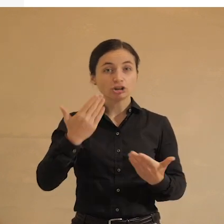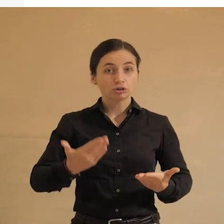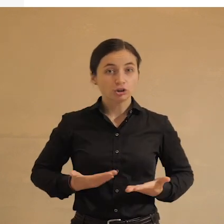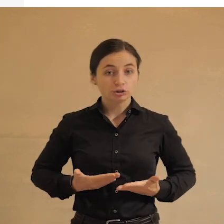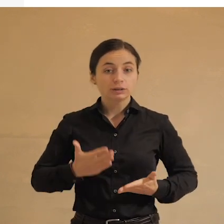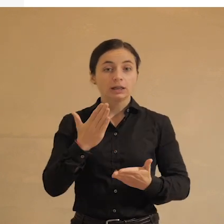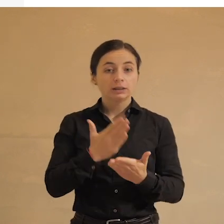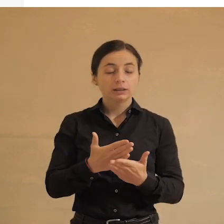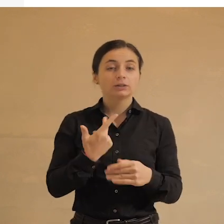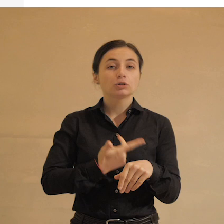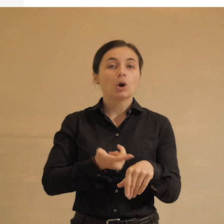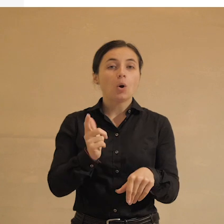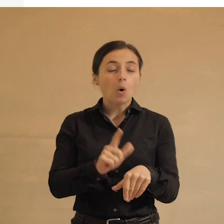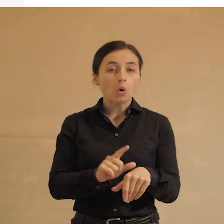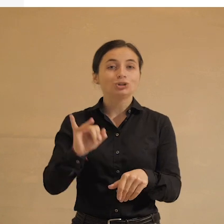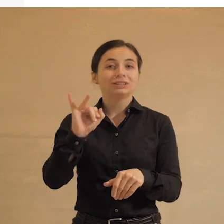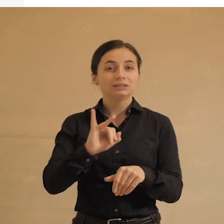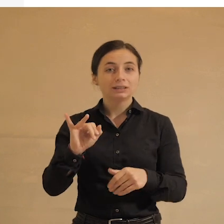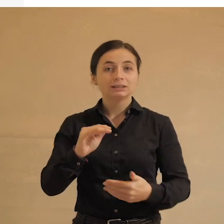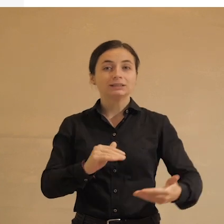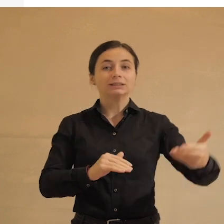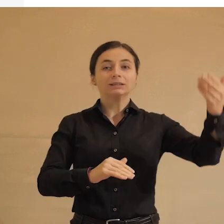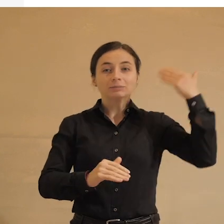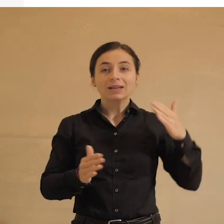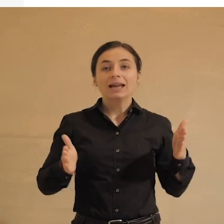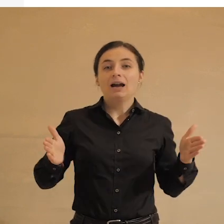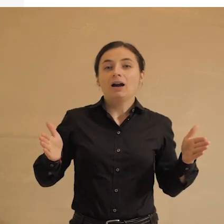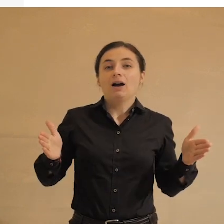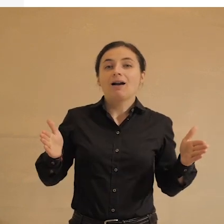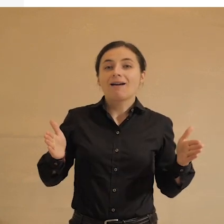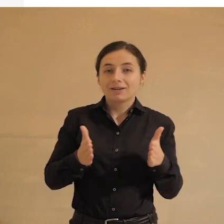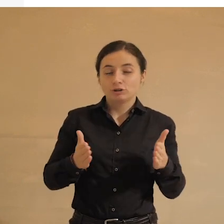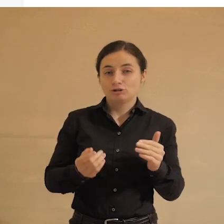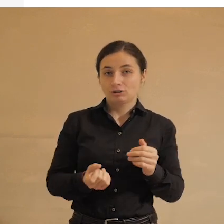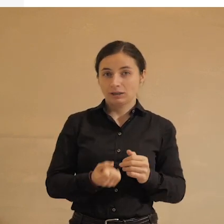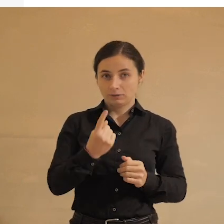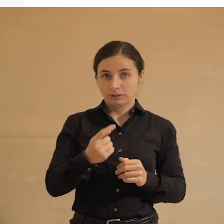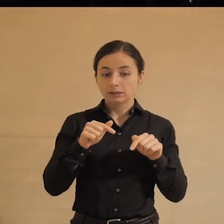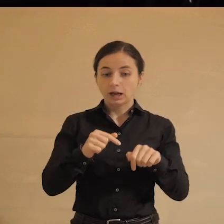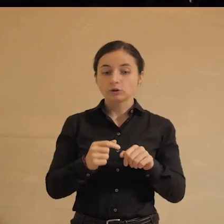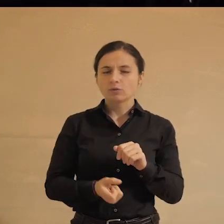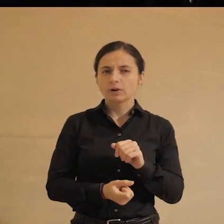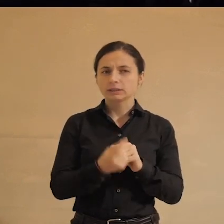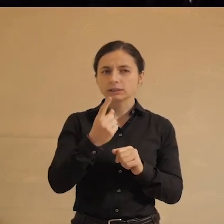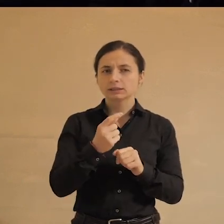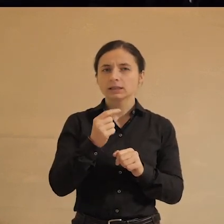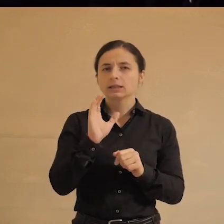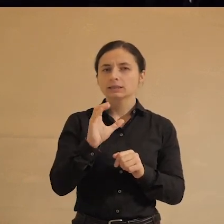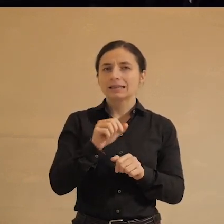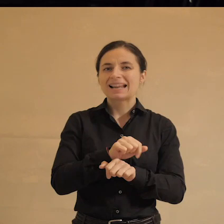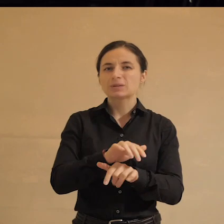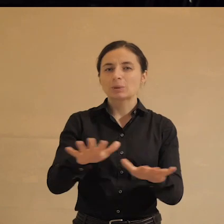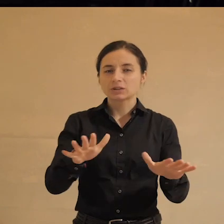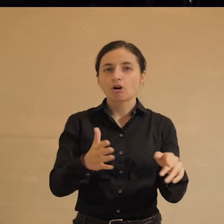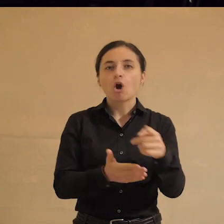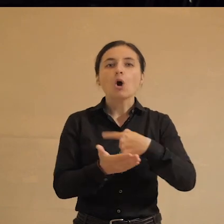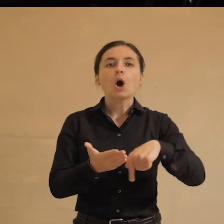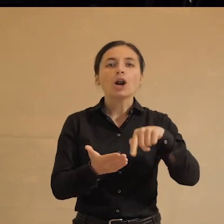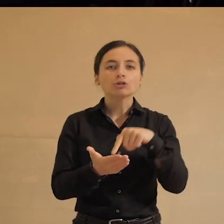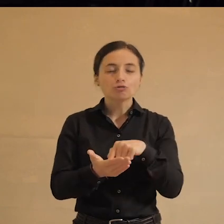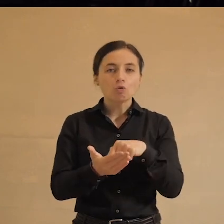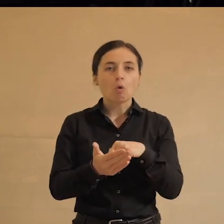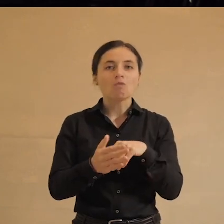есть очень исторически и географически ограниченное явление. Оно возникло с распространением городского